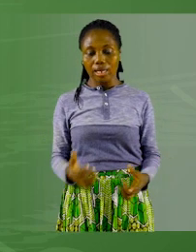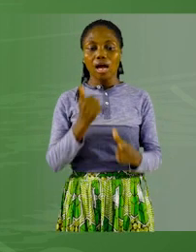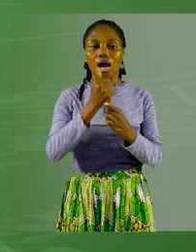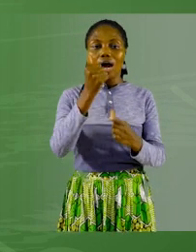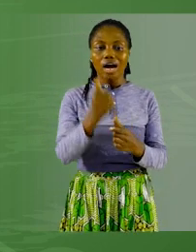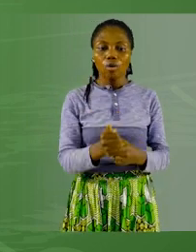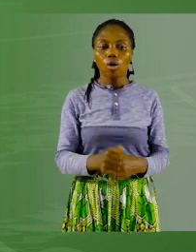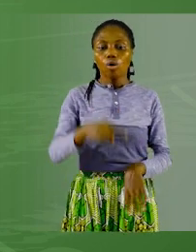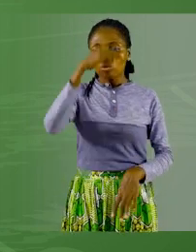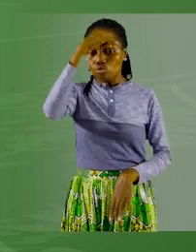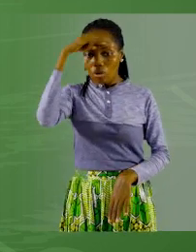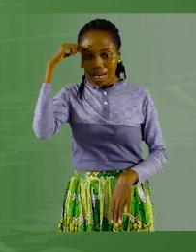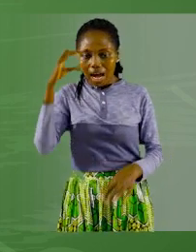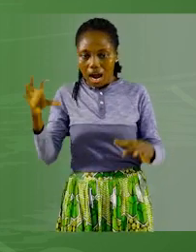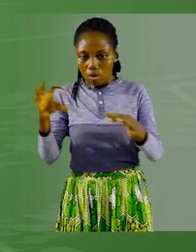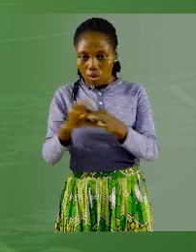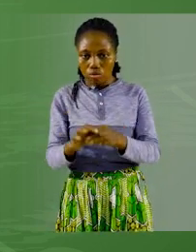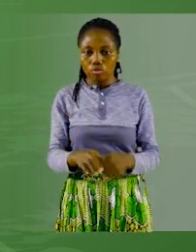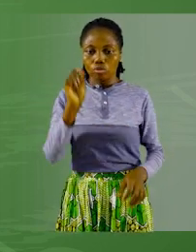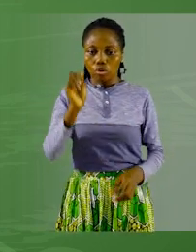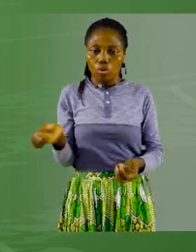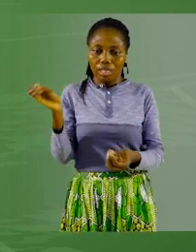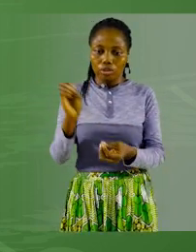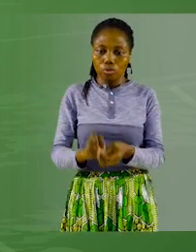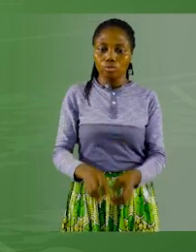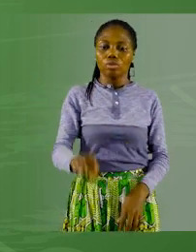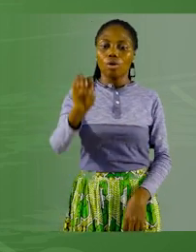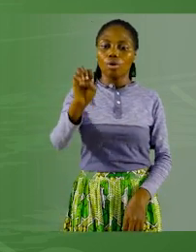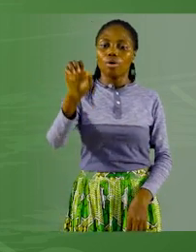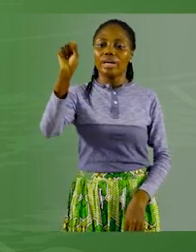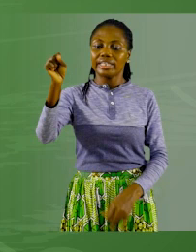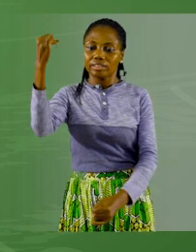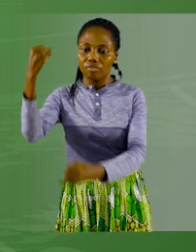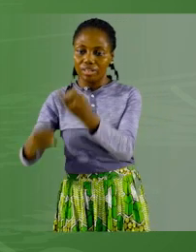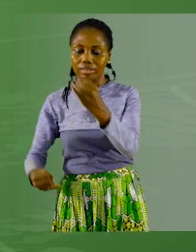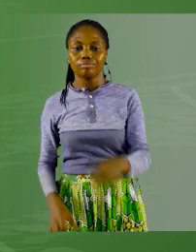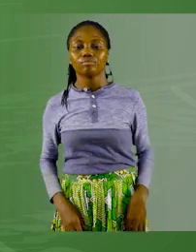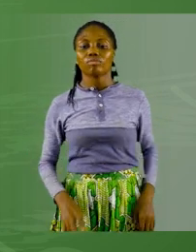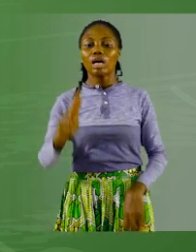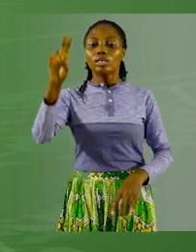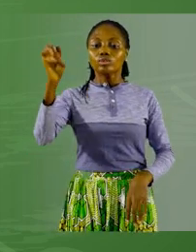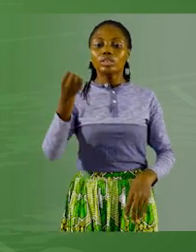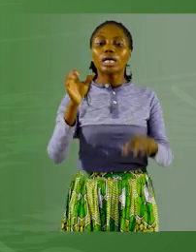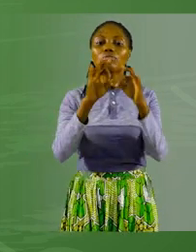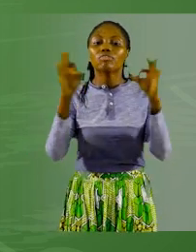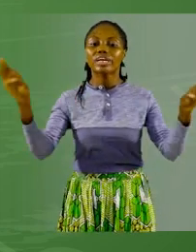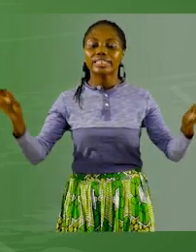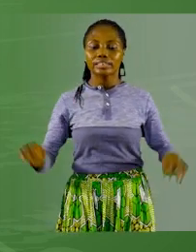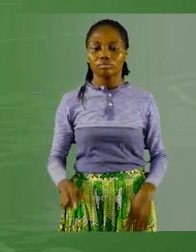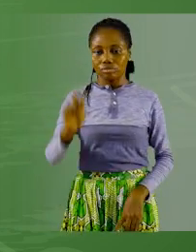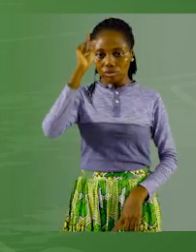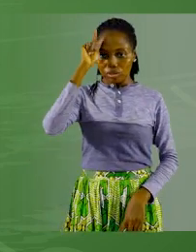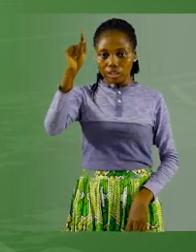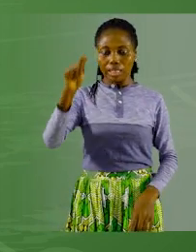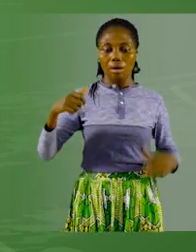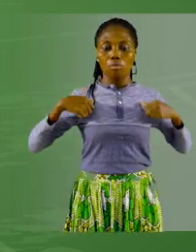Avec E, S à la fin. La deuxième phrase. Les gendarmes portent des tenues